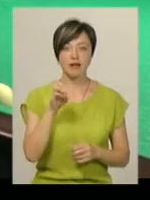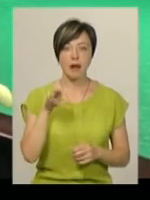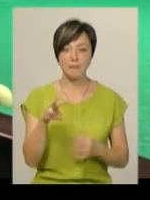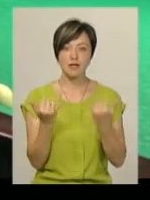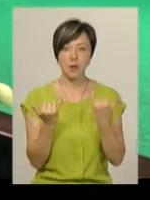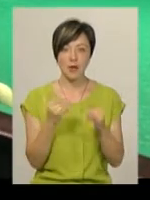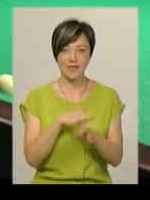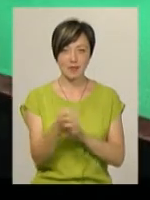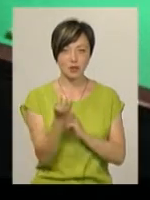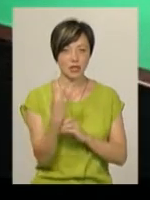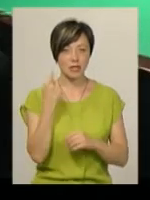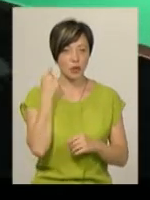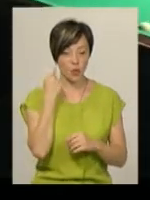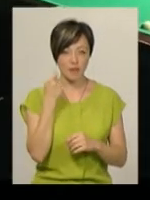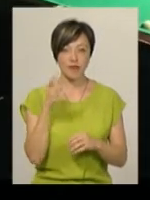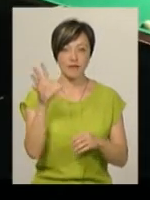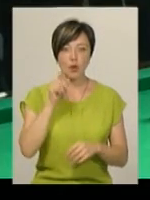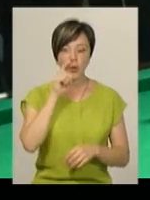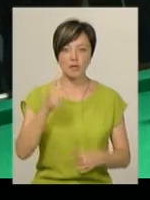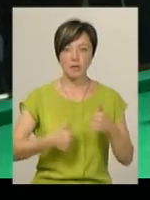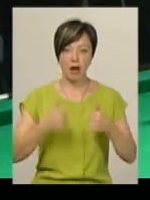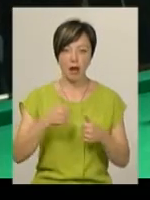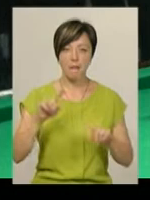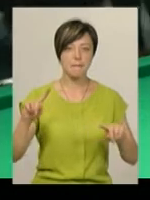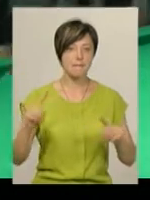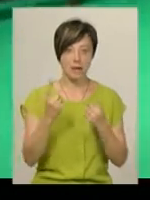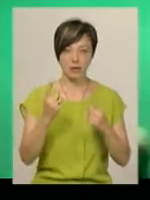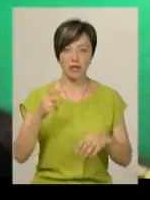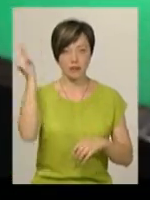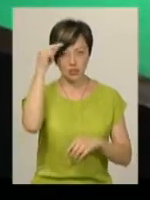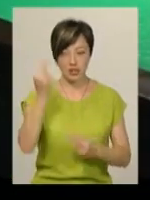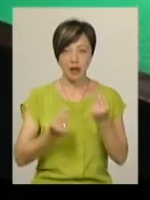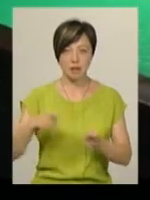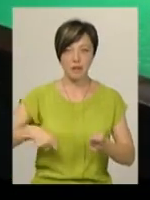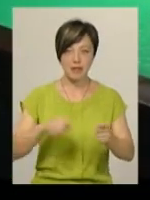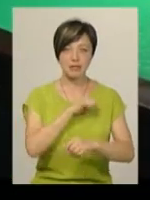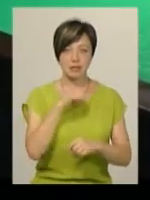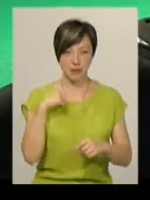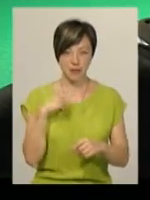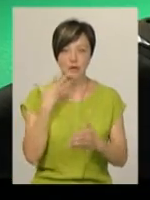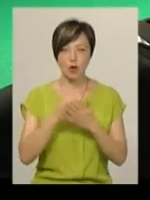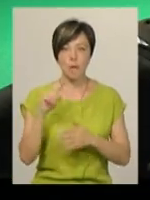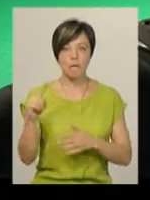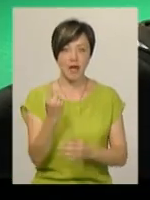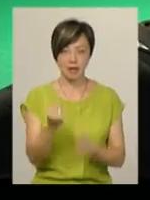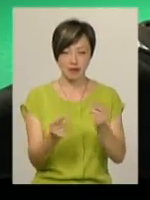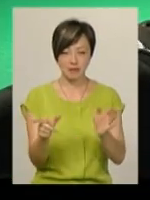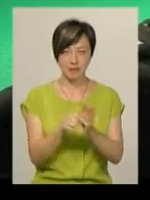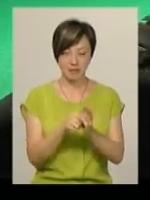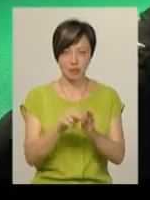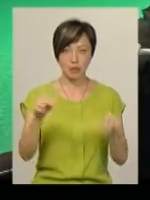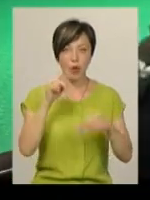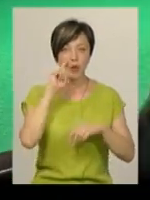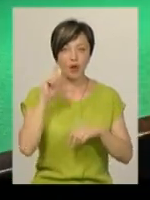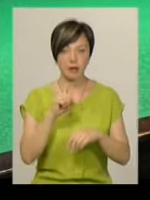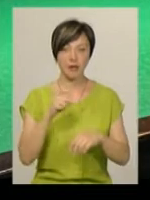якому сьогодні випонувався 14 років, на всеукраїнських змаганнях вперше. Юнах навчився грати в більярд самотужки. Свою першу партію дебютного чемпіонату